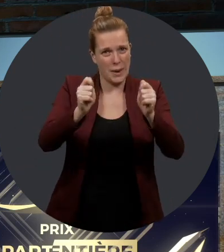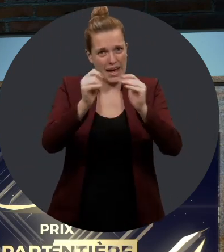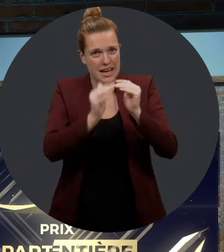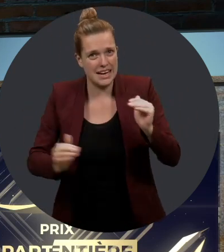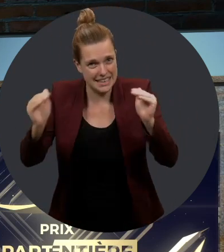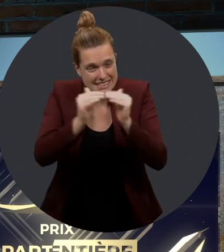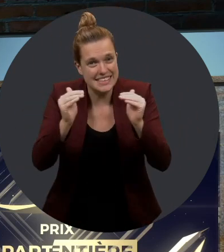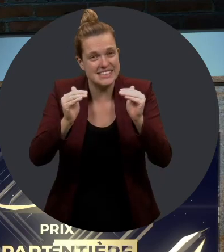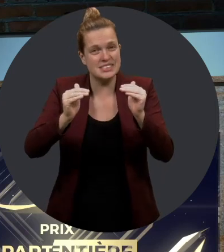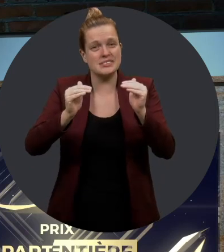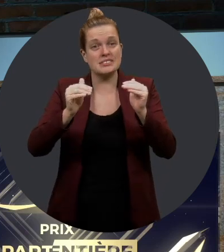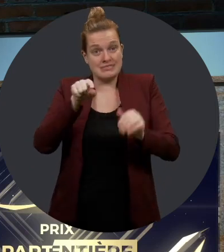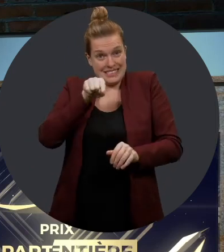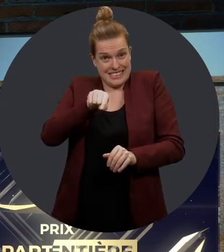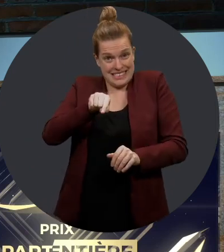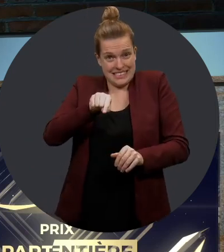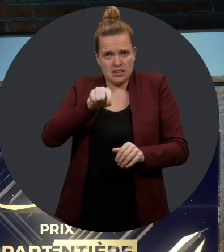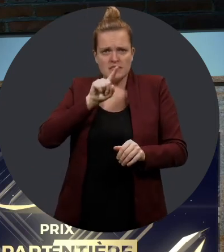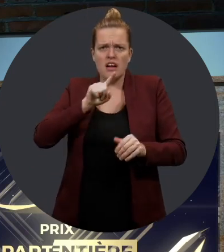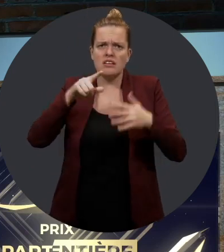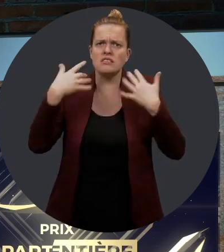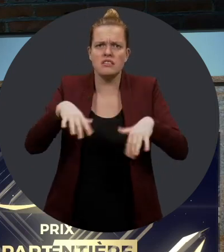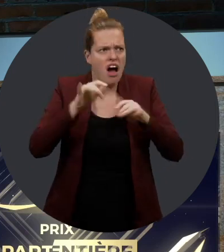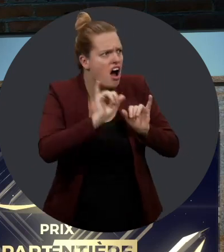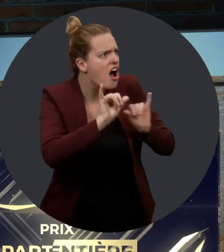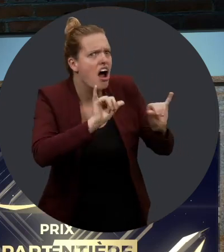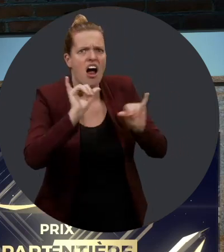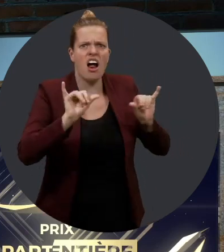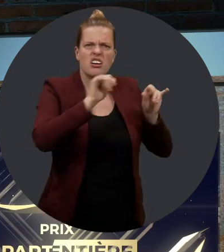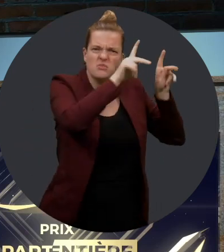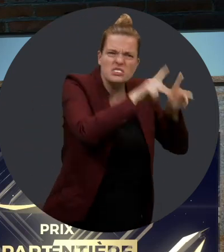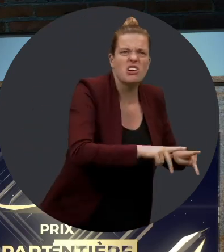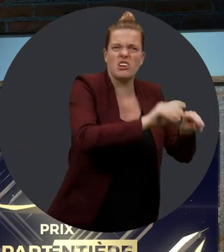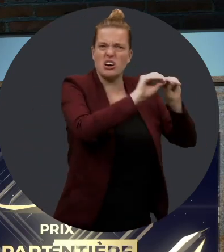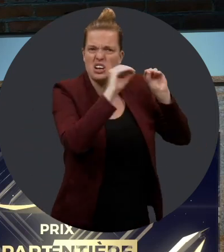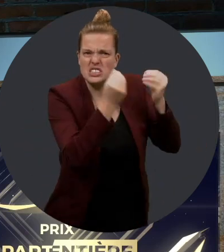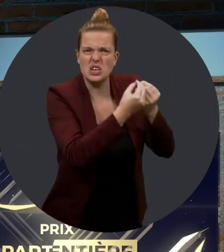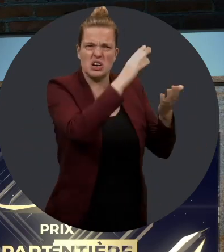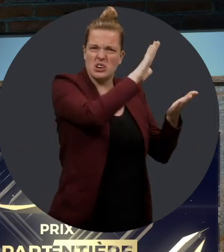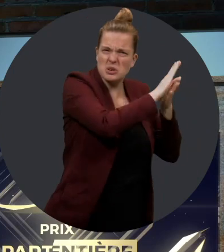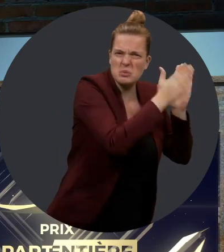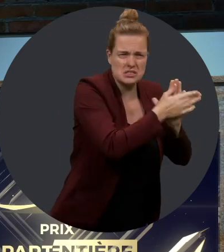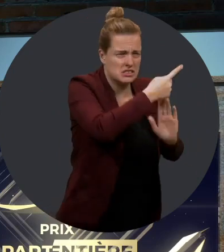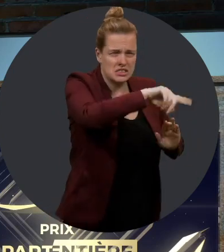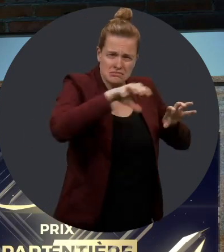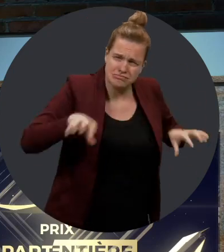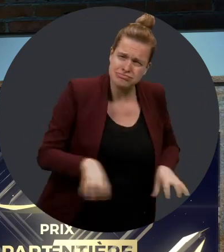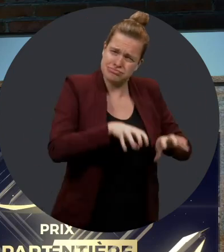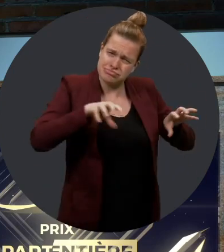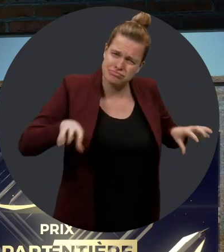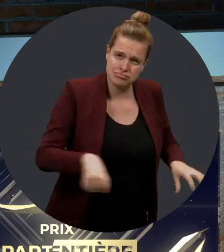cérémonie virtuelle du prix à part entière. Cette dernière nous aura fait découvrir des personnes, des organisations et des